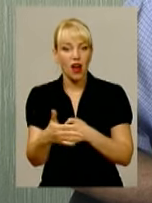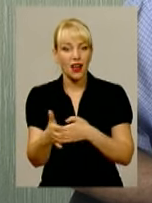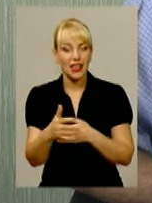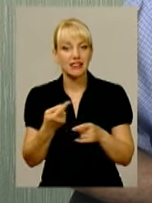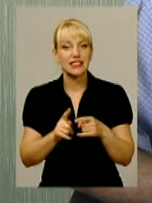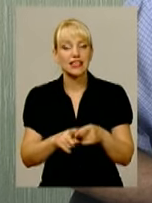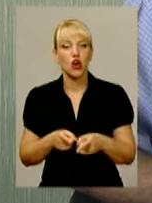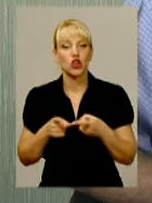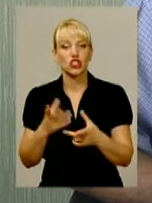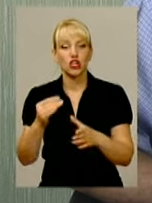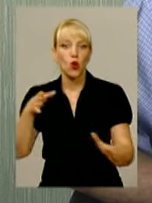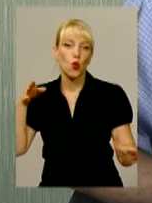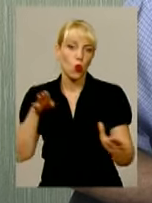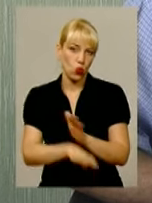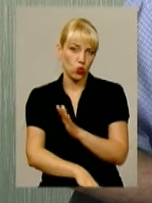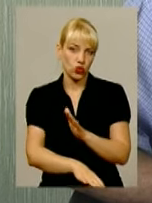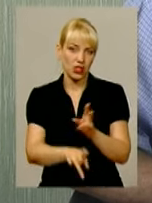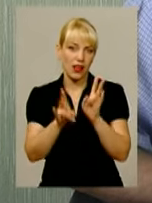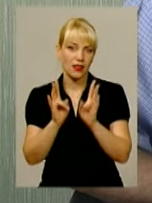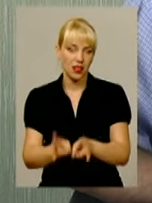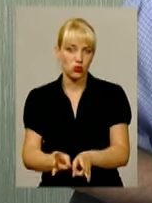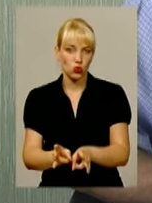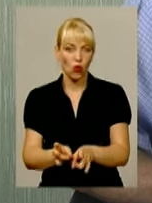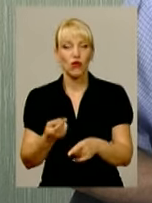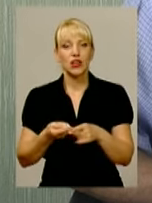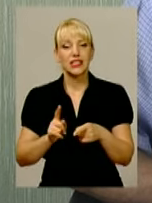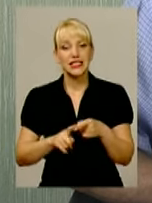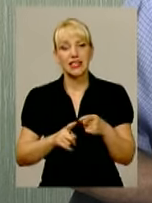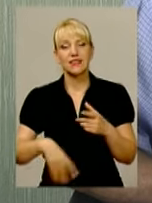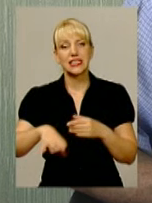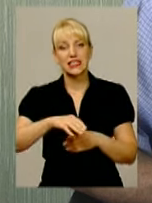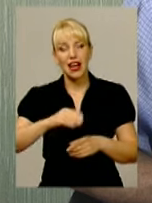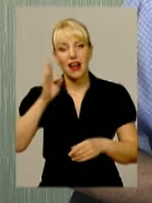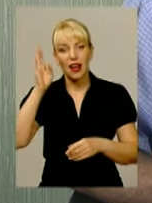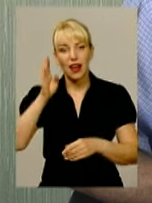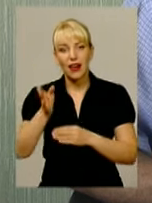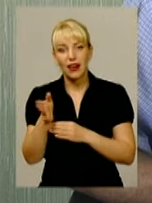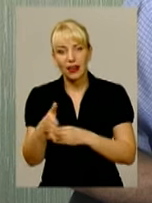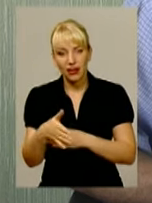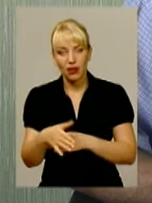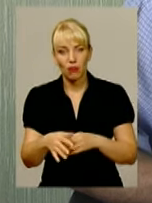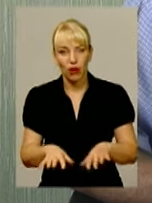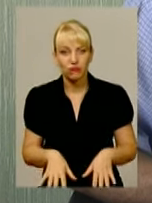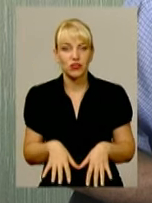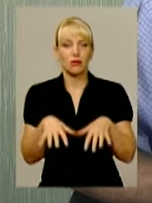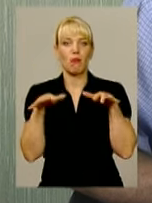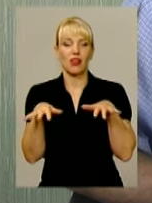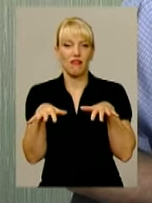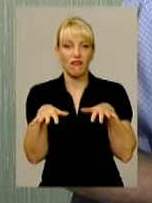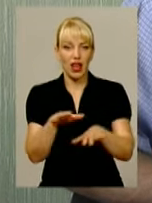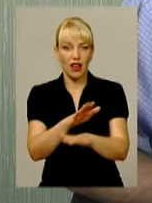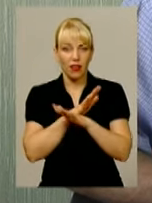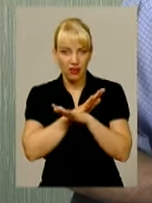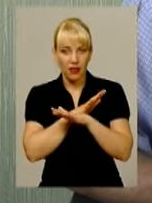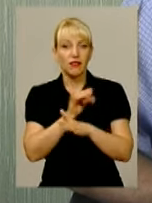грозить ще хужею катастрофою. Це вся риба спливе вверх брюхом і що